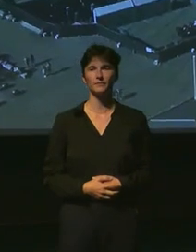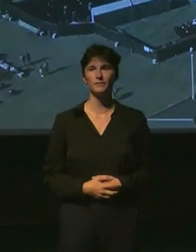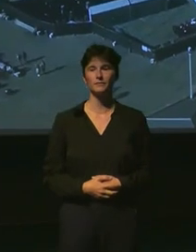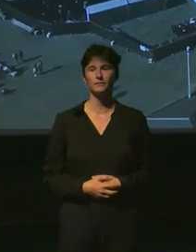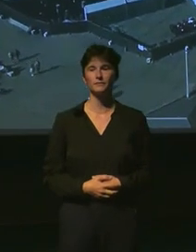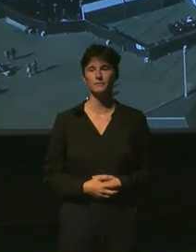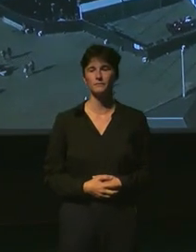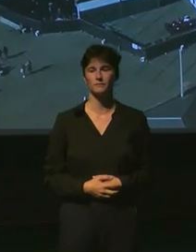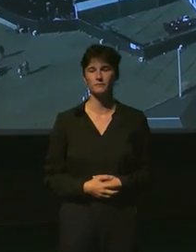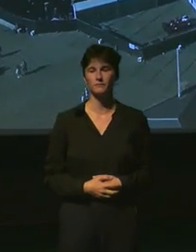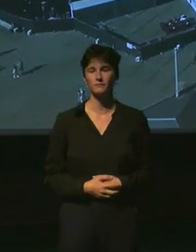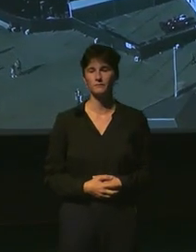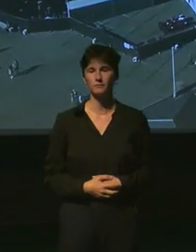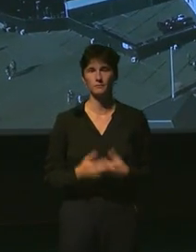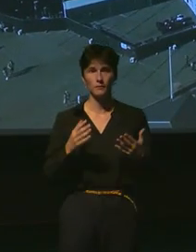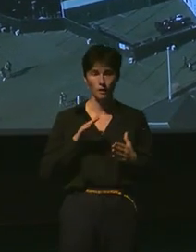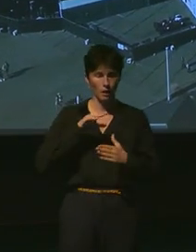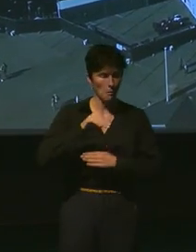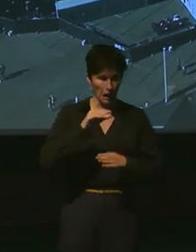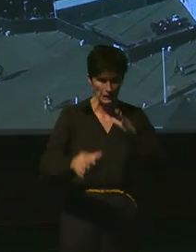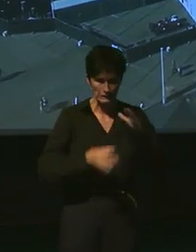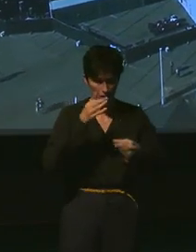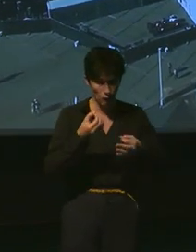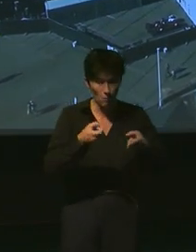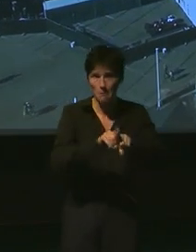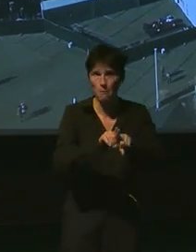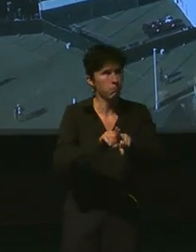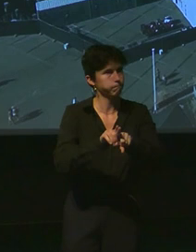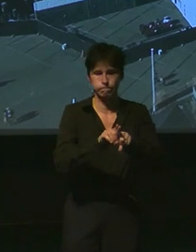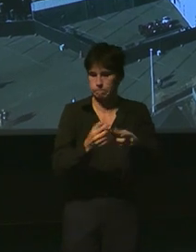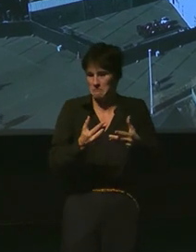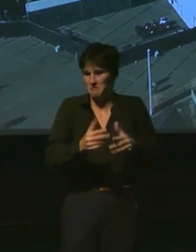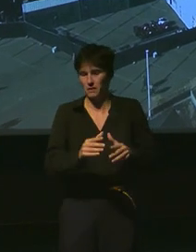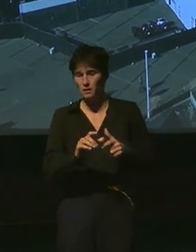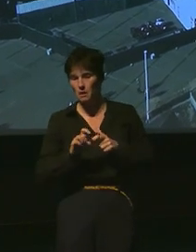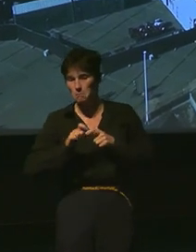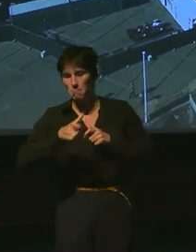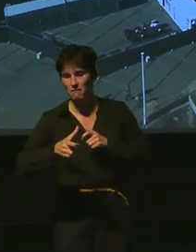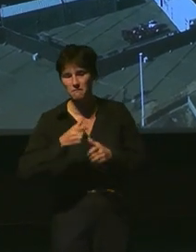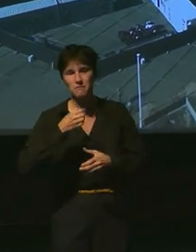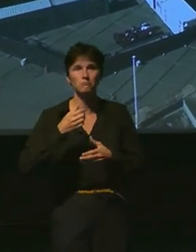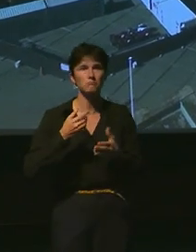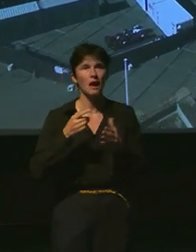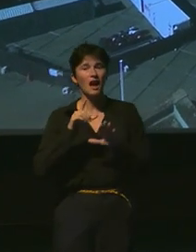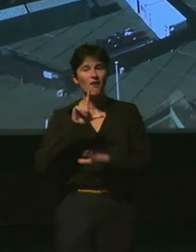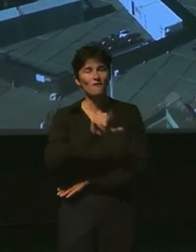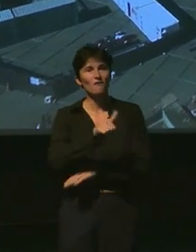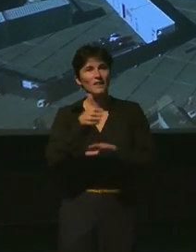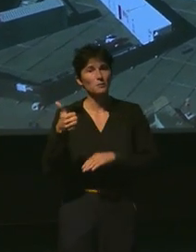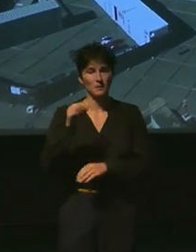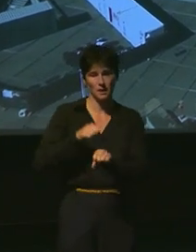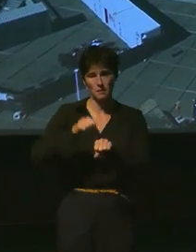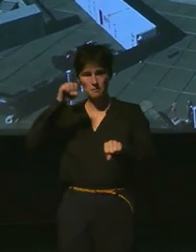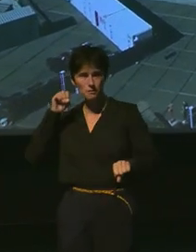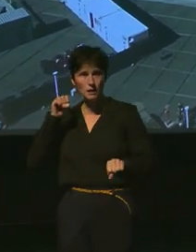Il n'y eut plus d'autres découvertes aussi importantes. Puis, au début du 21e siècle, des navires de pêche ont